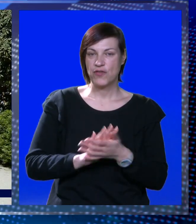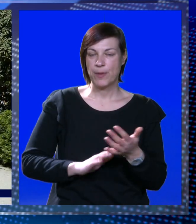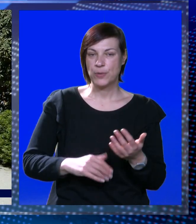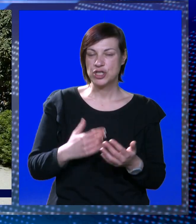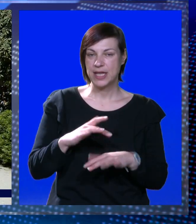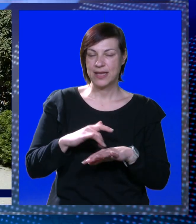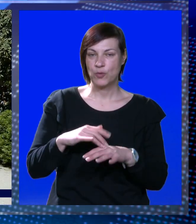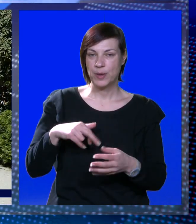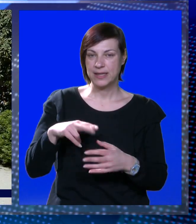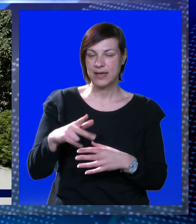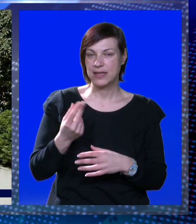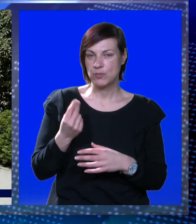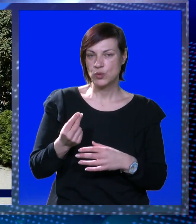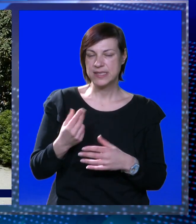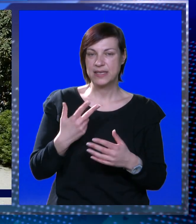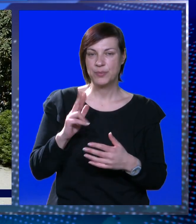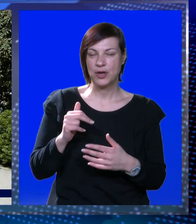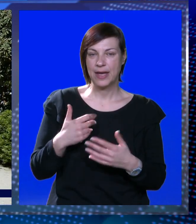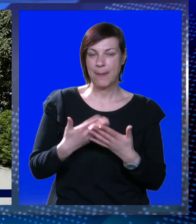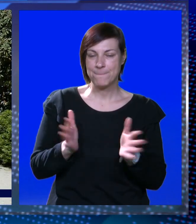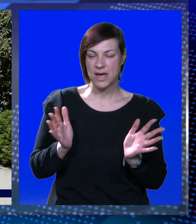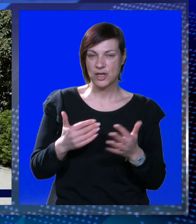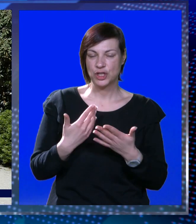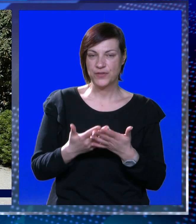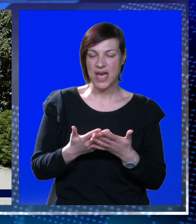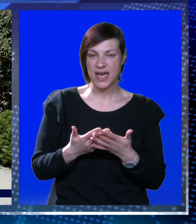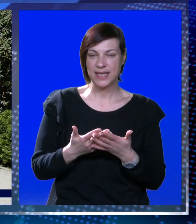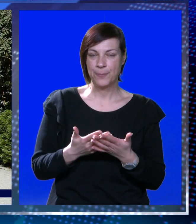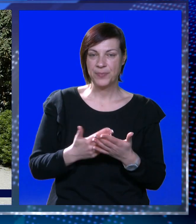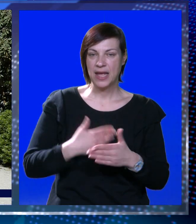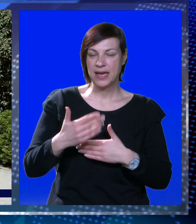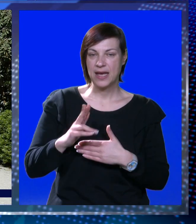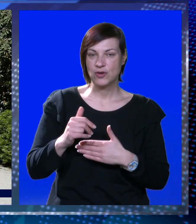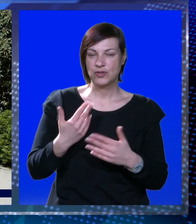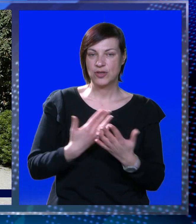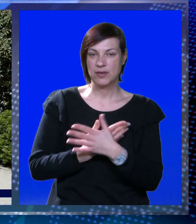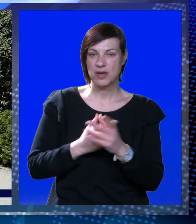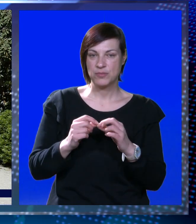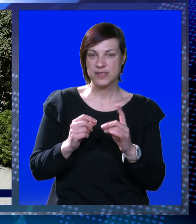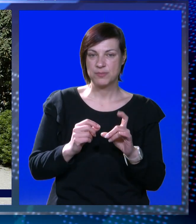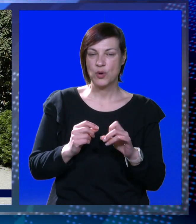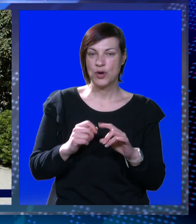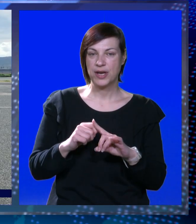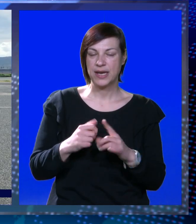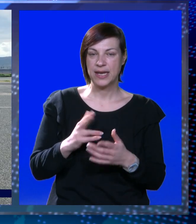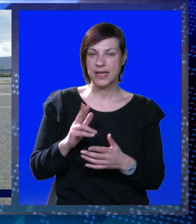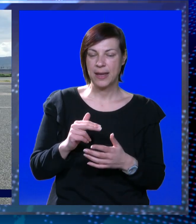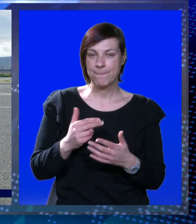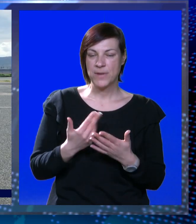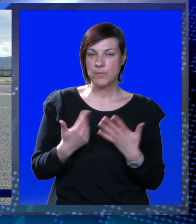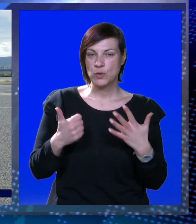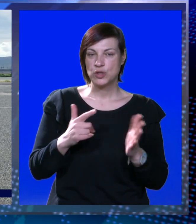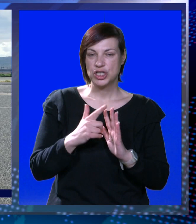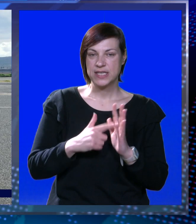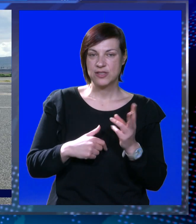ovo je tek početak, već u petak idemo u Srbiju, Loznica ima Srbija Open, nakon toga imamo Zvorni, Kopen, imamo